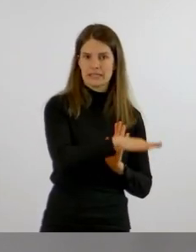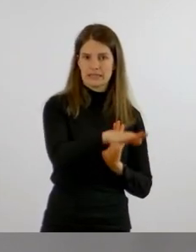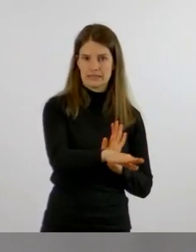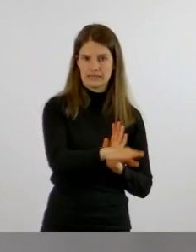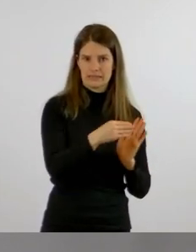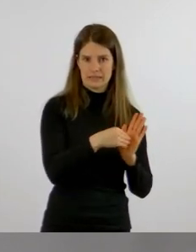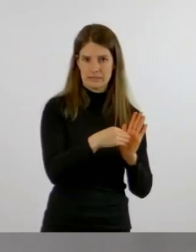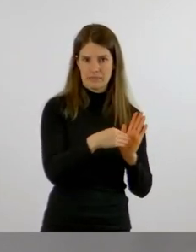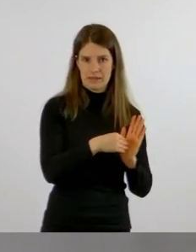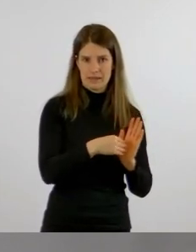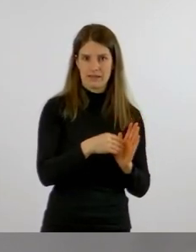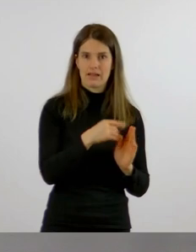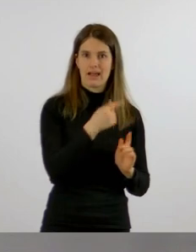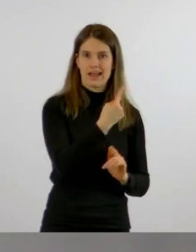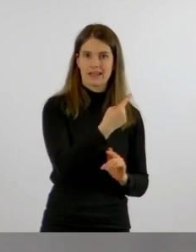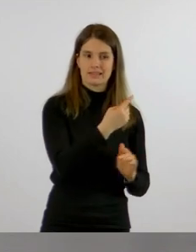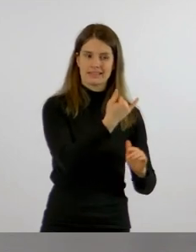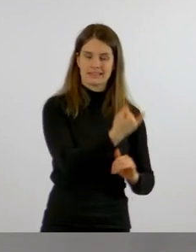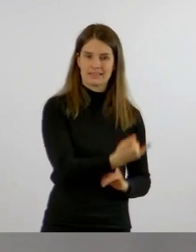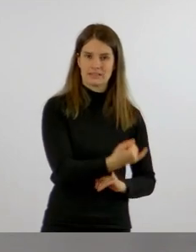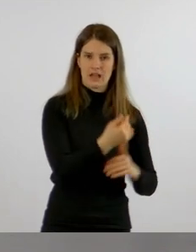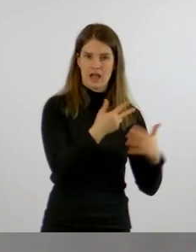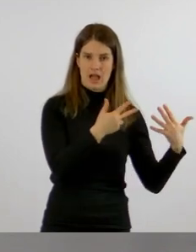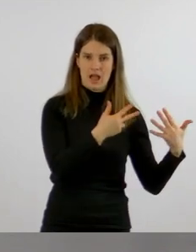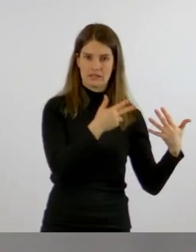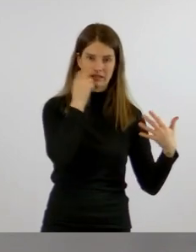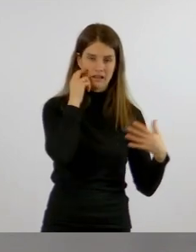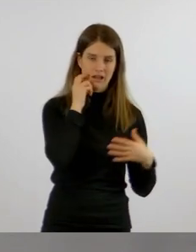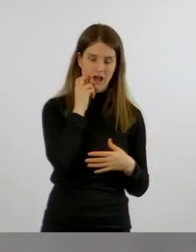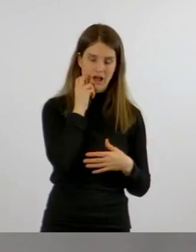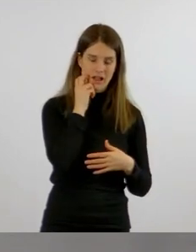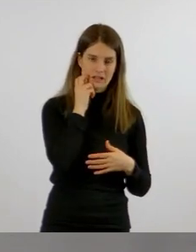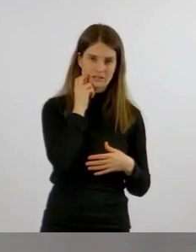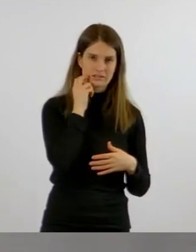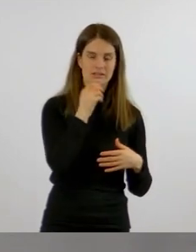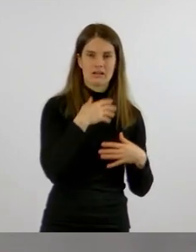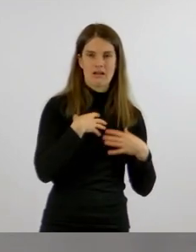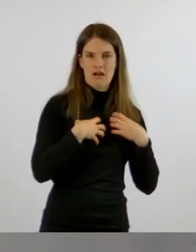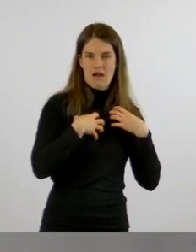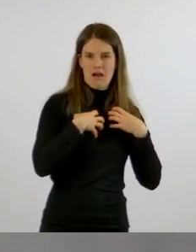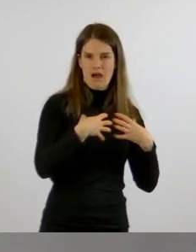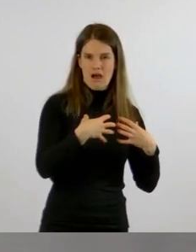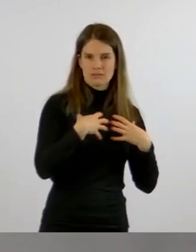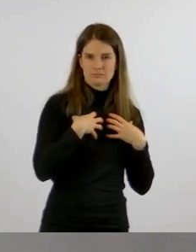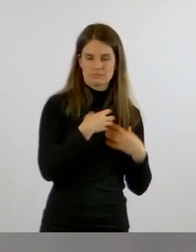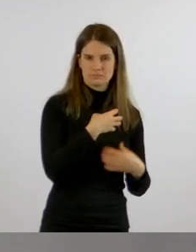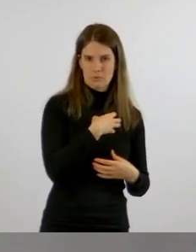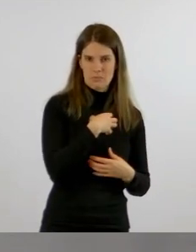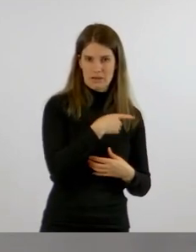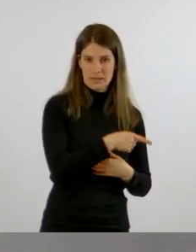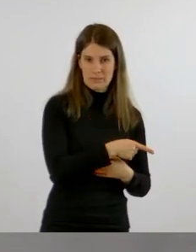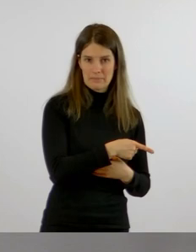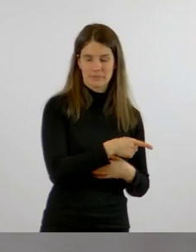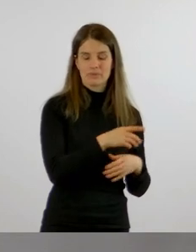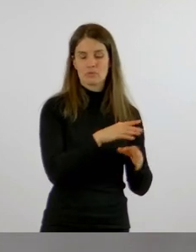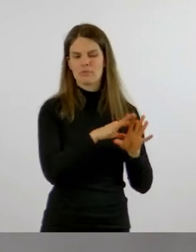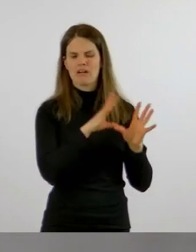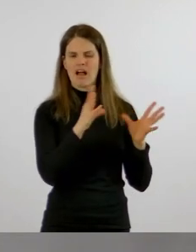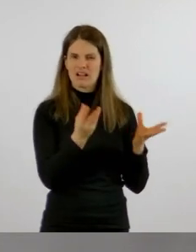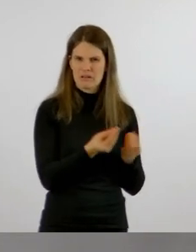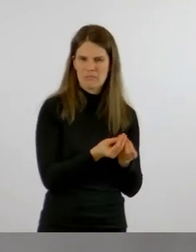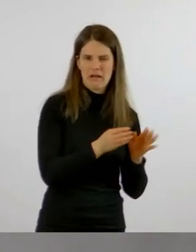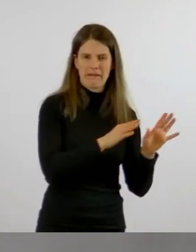Also das heißt ein acht Jahre altes Kind mit Atemproblemen und allgemeinen